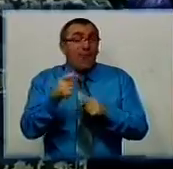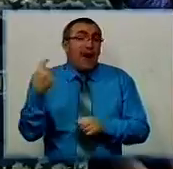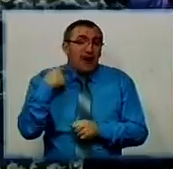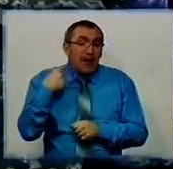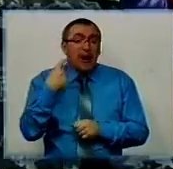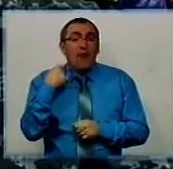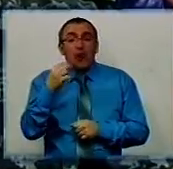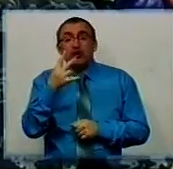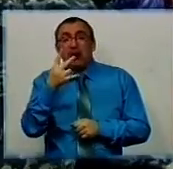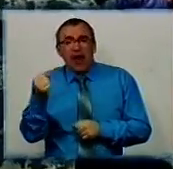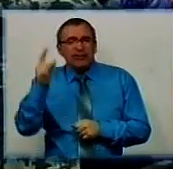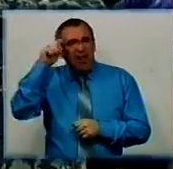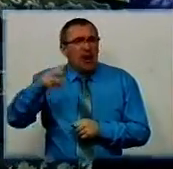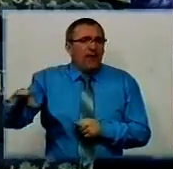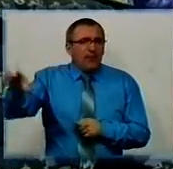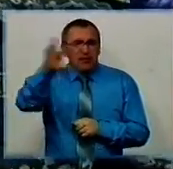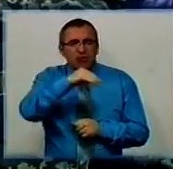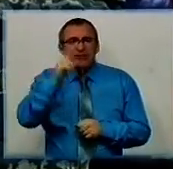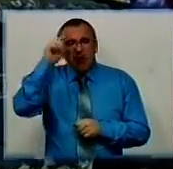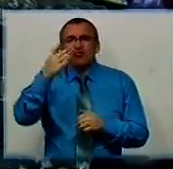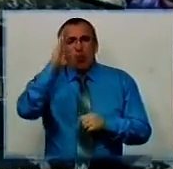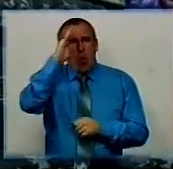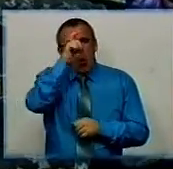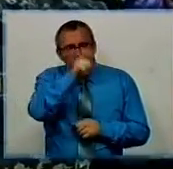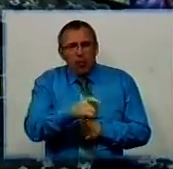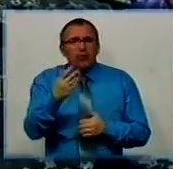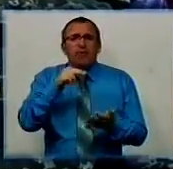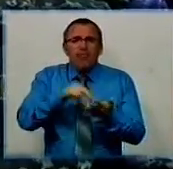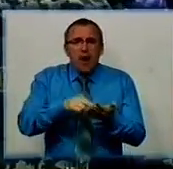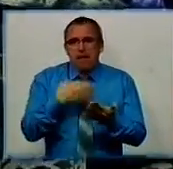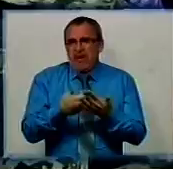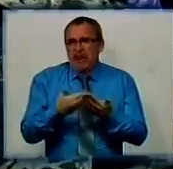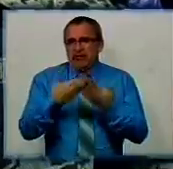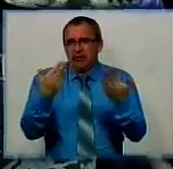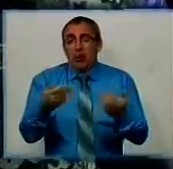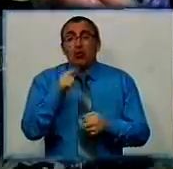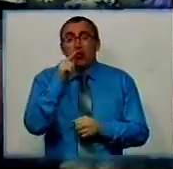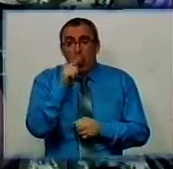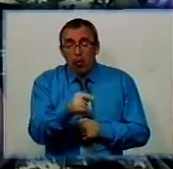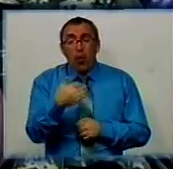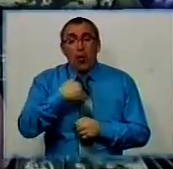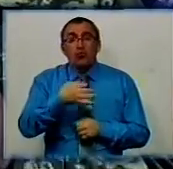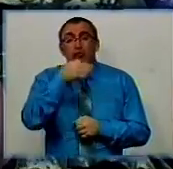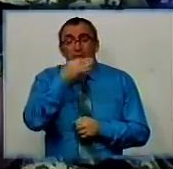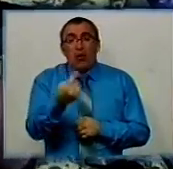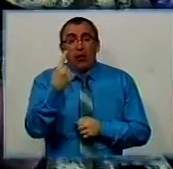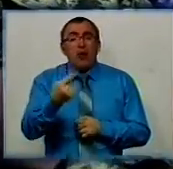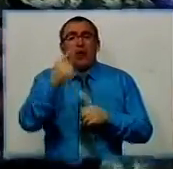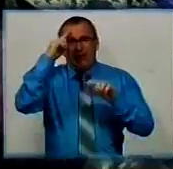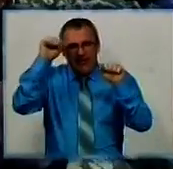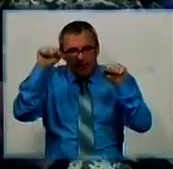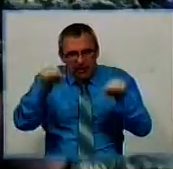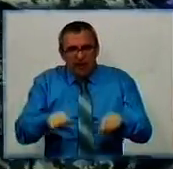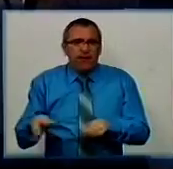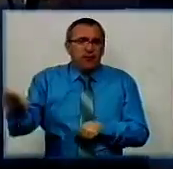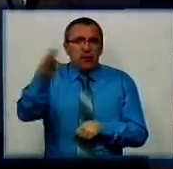Кіровоградщина вже знали всі. Вже знали, що це за хлопці, що вони себе варті і представляють. Тому, я хочу сказати, низький уклін